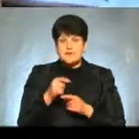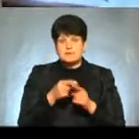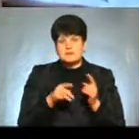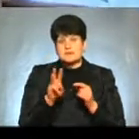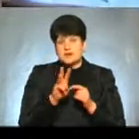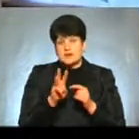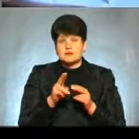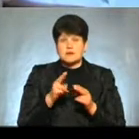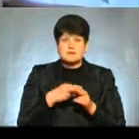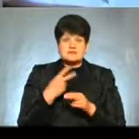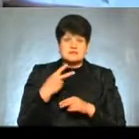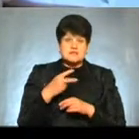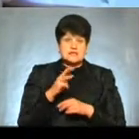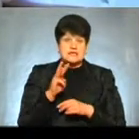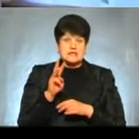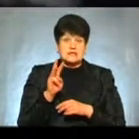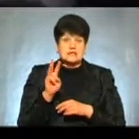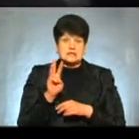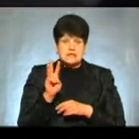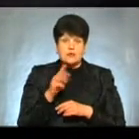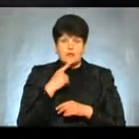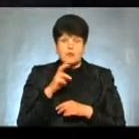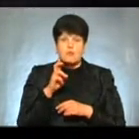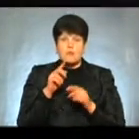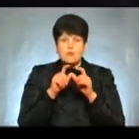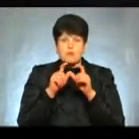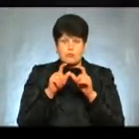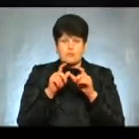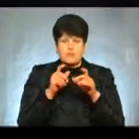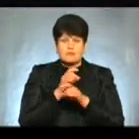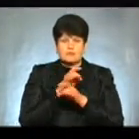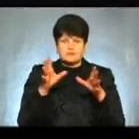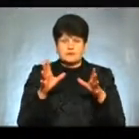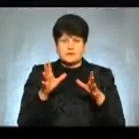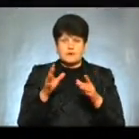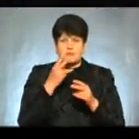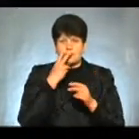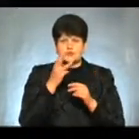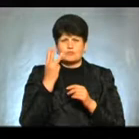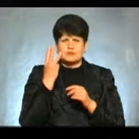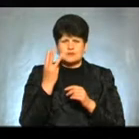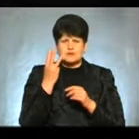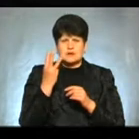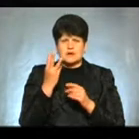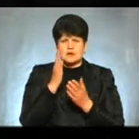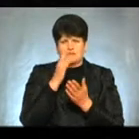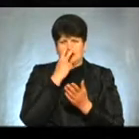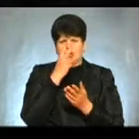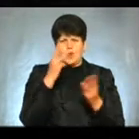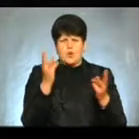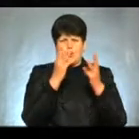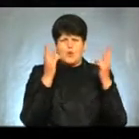години, 23, кажучи, це блок зірвався Дивимося через вікно, три кілометри напряму, горить собі Все,